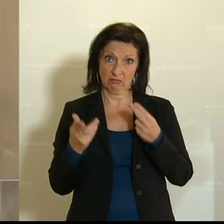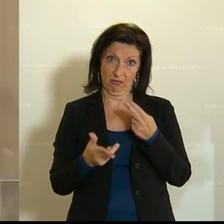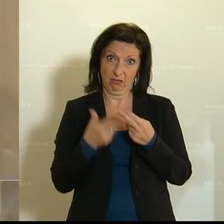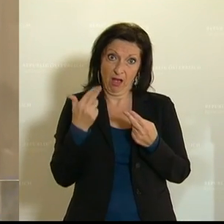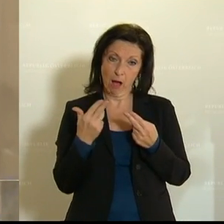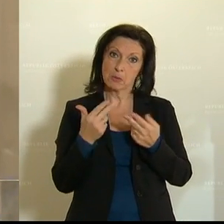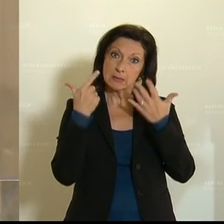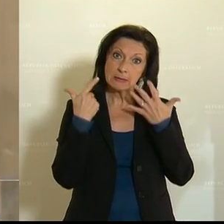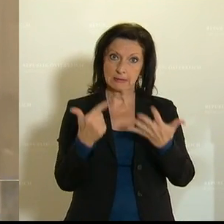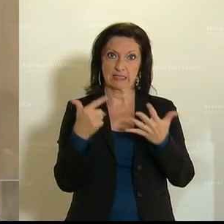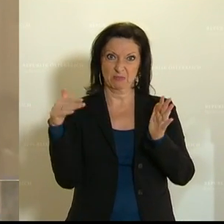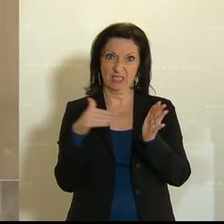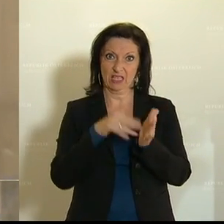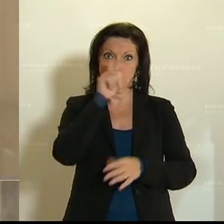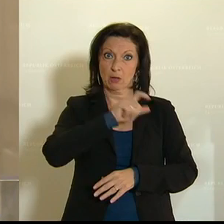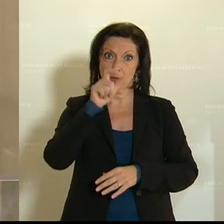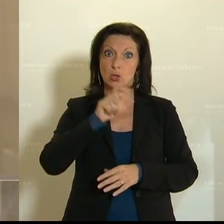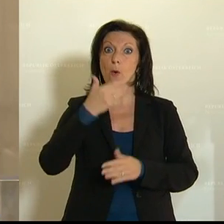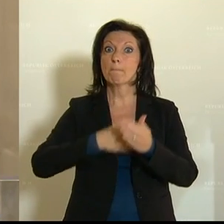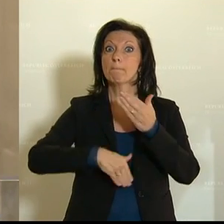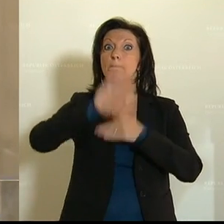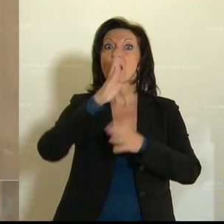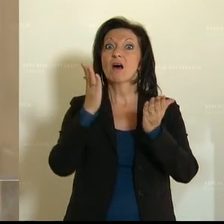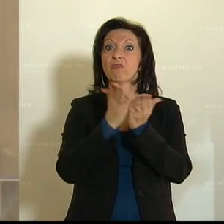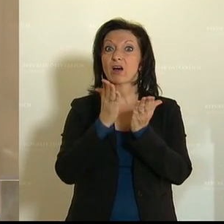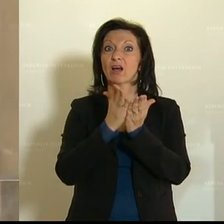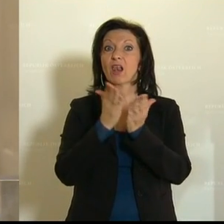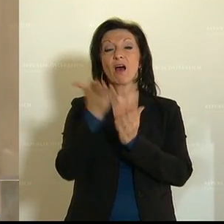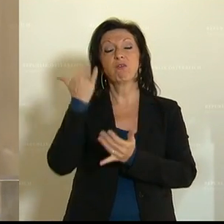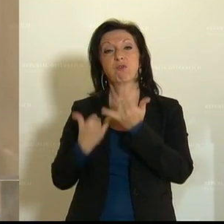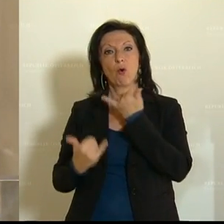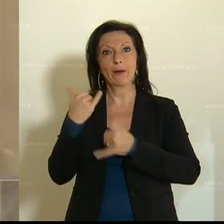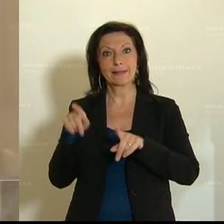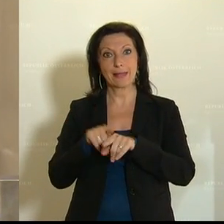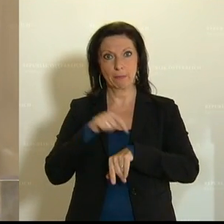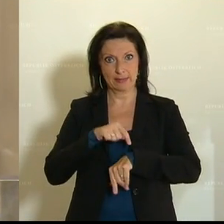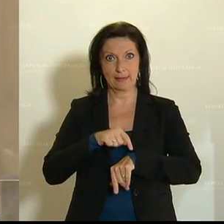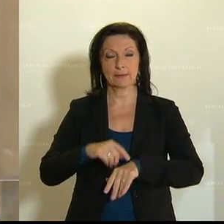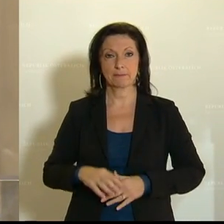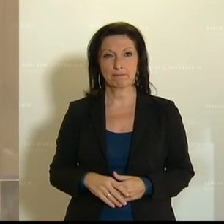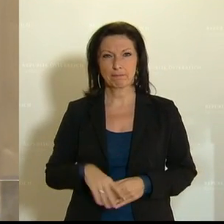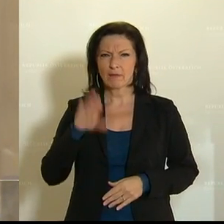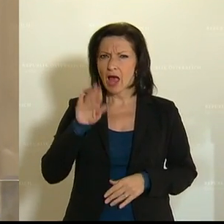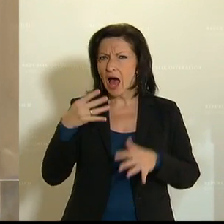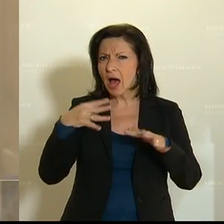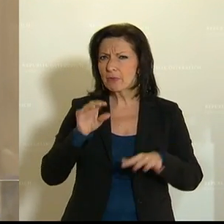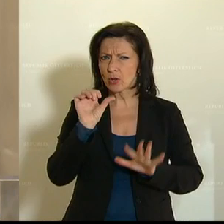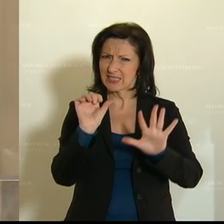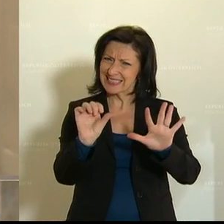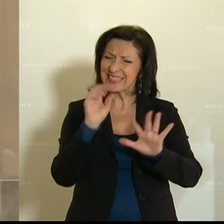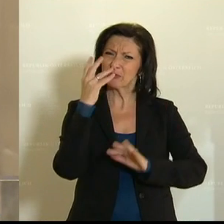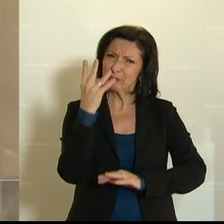70.000 Menschen mehr als im Vergleichszeitraum des Vorjahres. Seit 1946